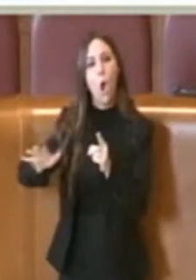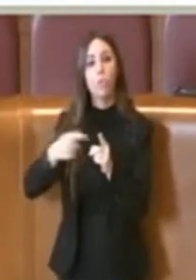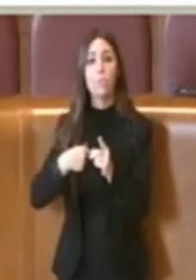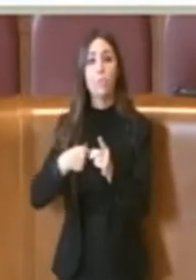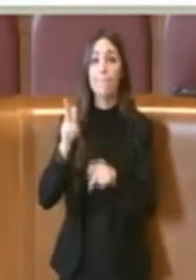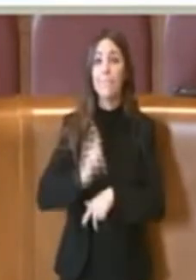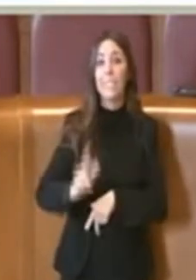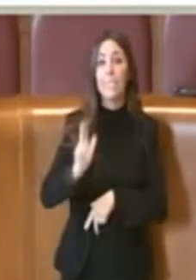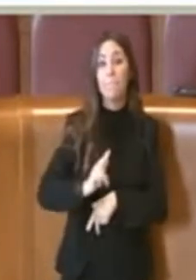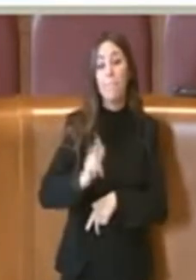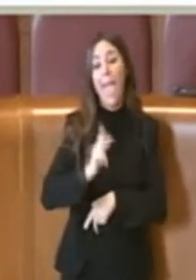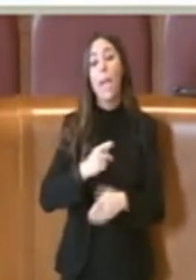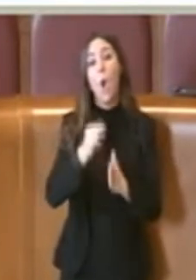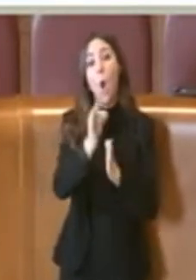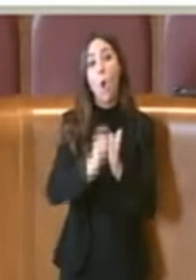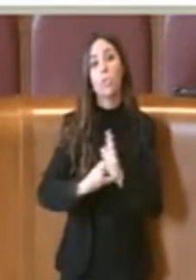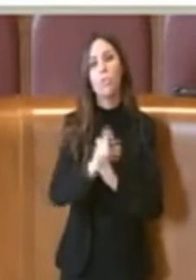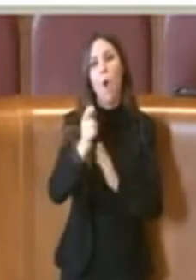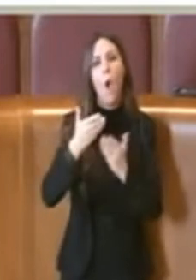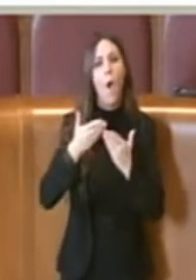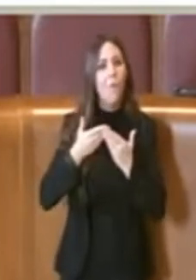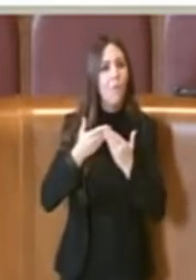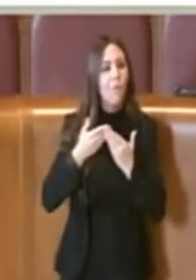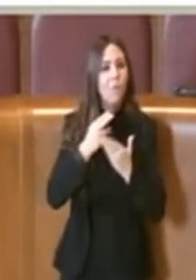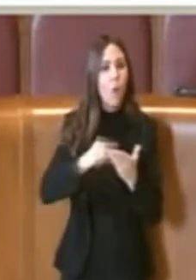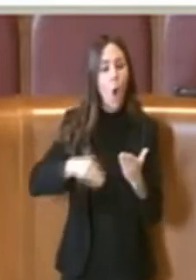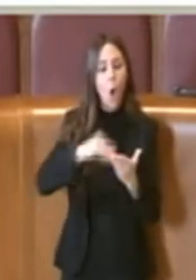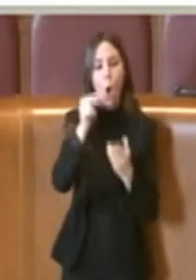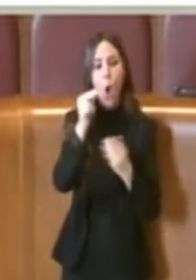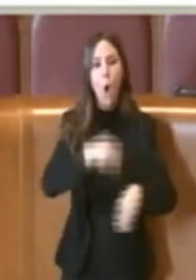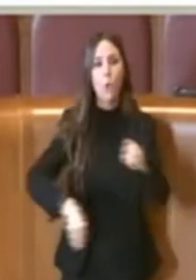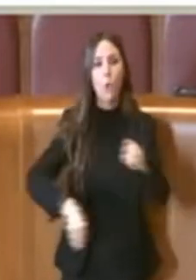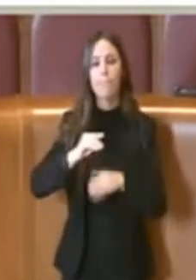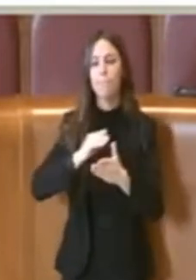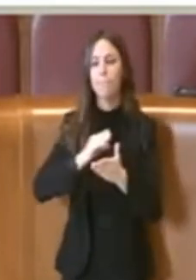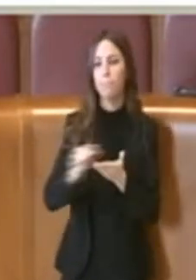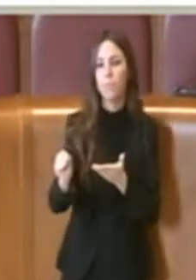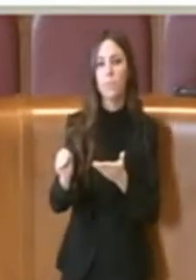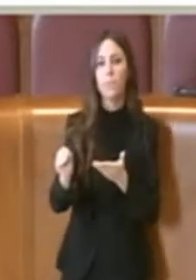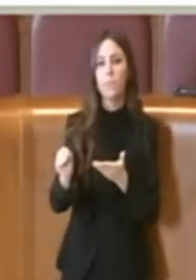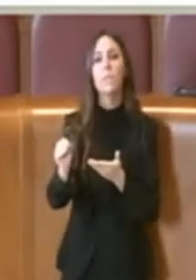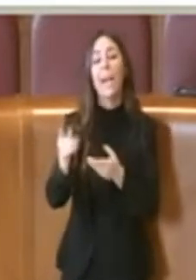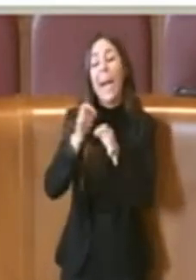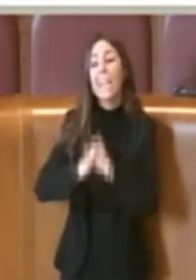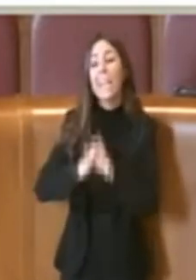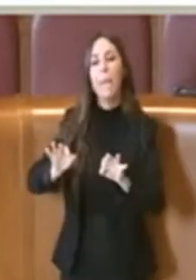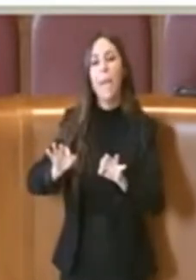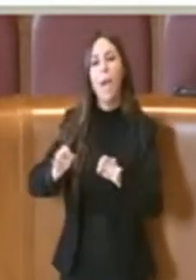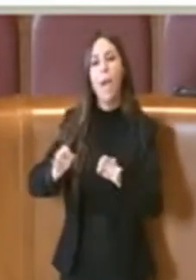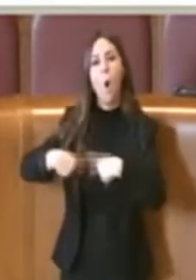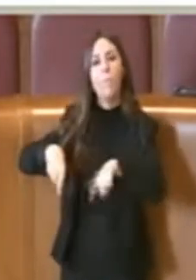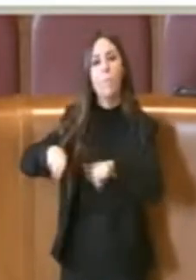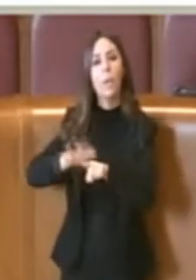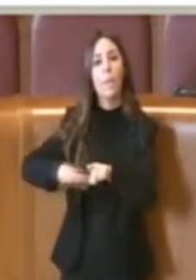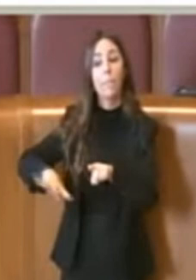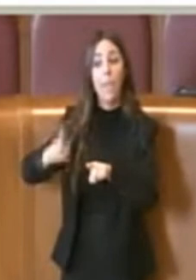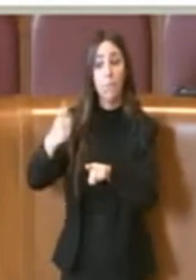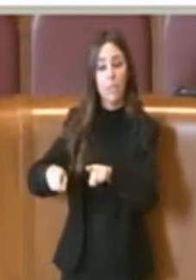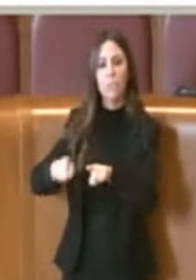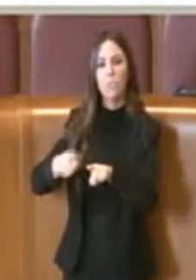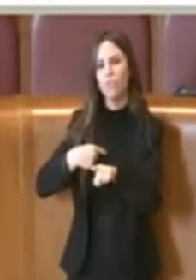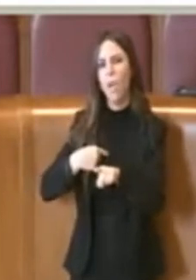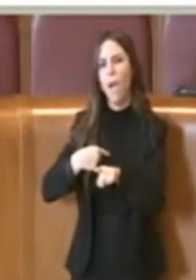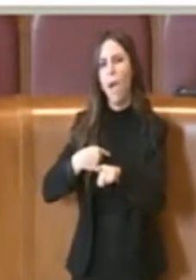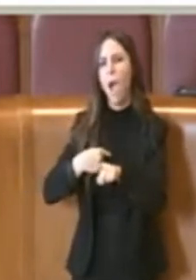votato da tutti, un ordine del giorno che comunque rispecchia la volontà della Commissione Ambiente, ripeto, Commissione che abbiamo più